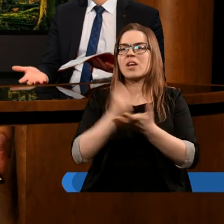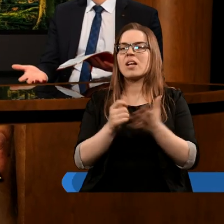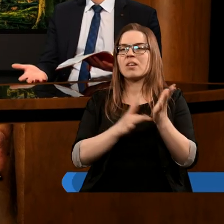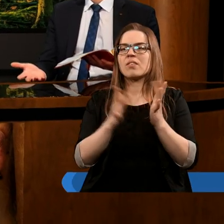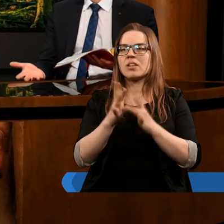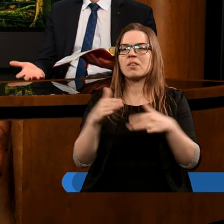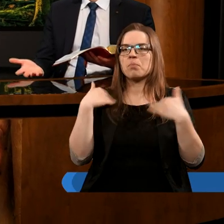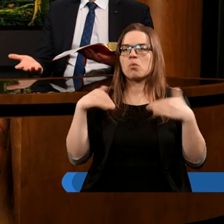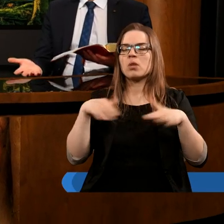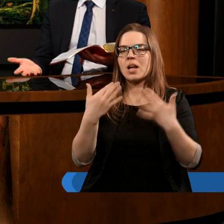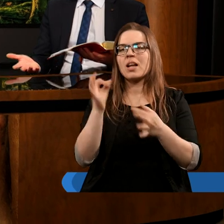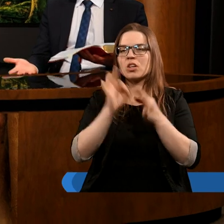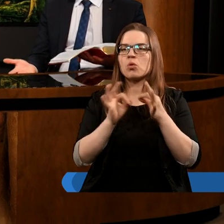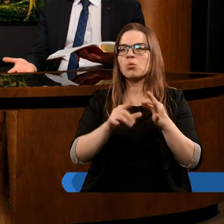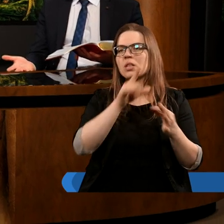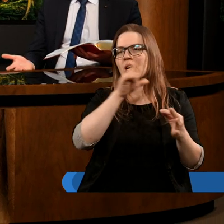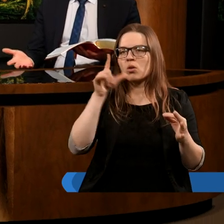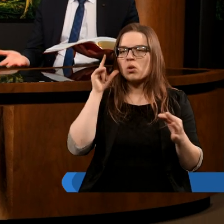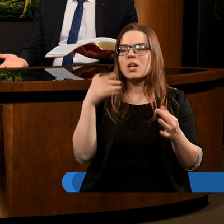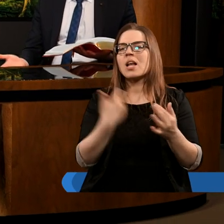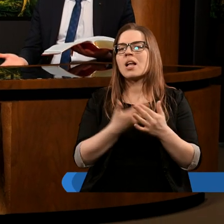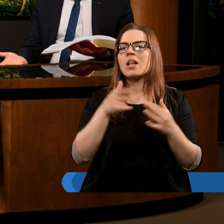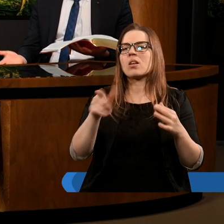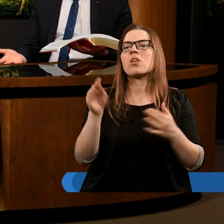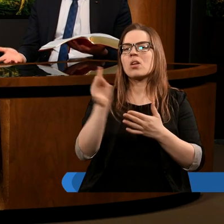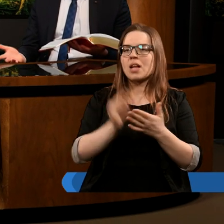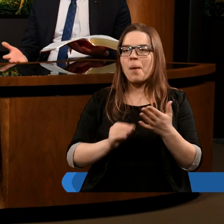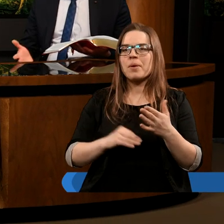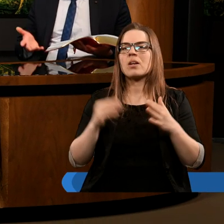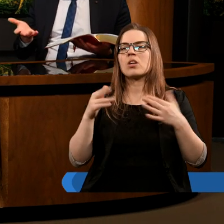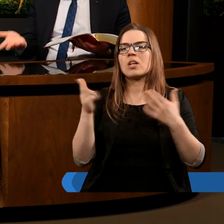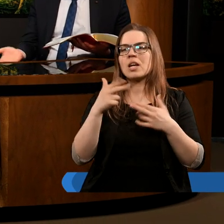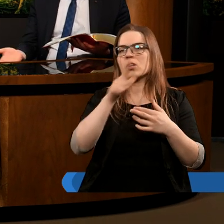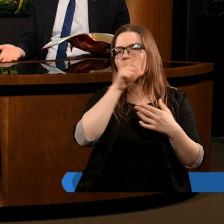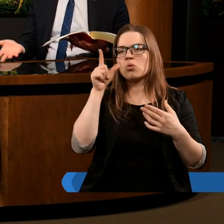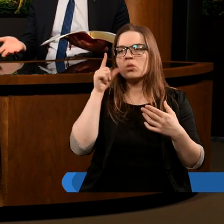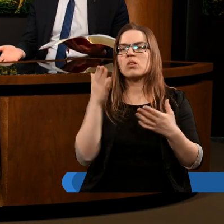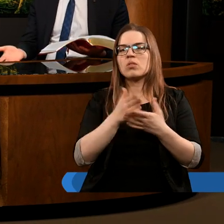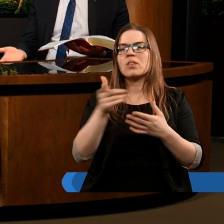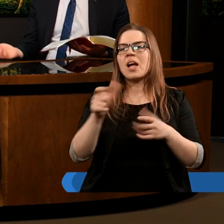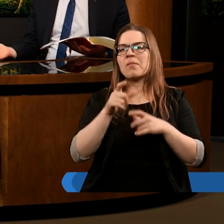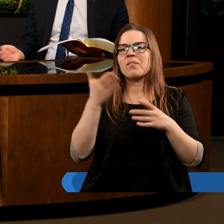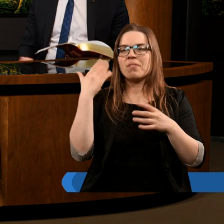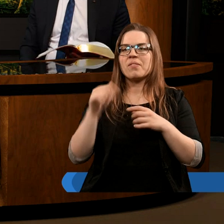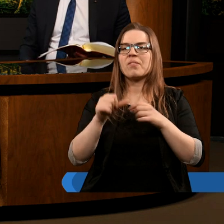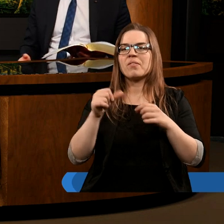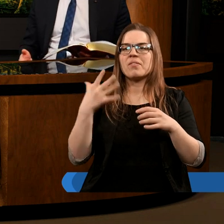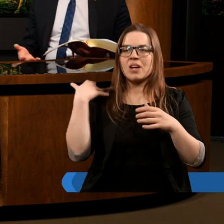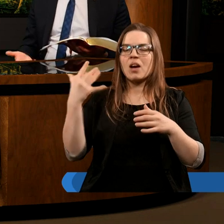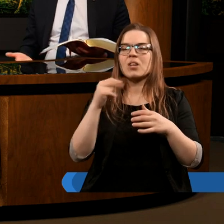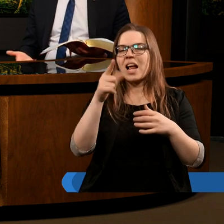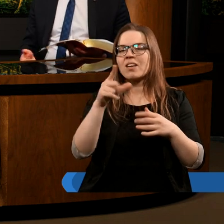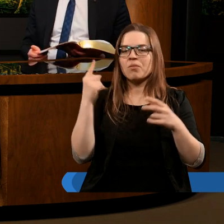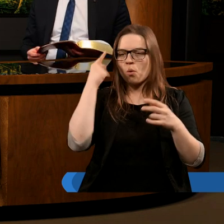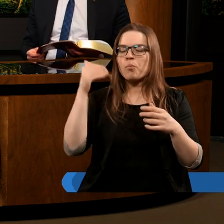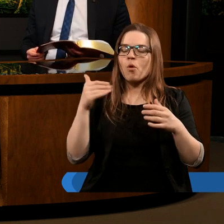Jezusa było dane szczególnie ludowi. Dlatego zostało napisane w obrazach, żeby ludzie już w tamtym wieku, tak jak wspomniał Daniel,